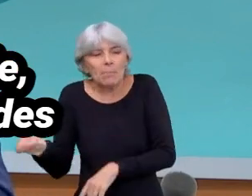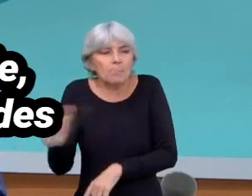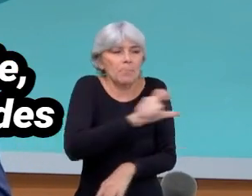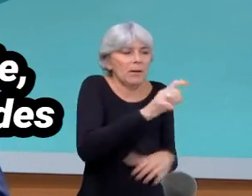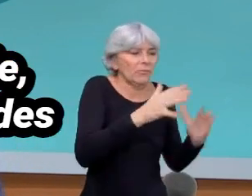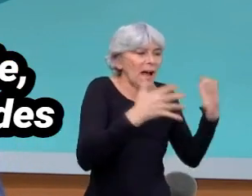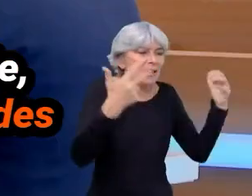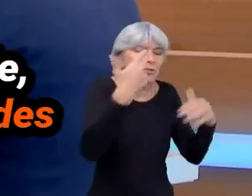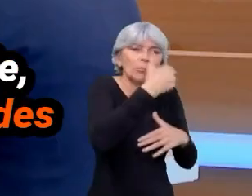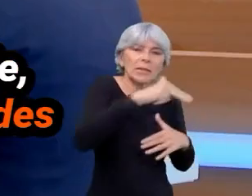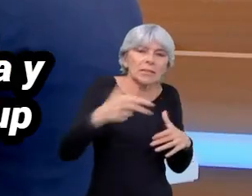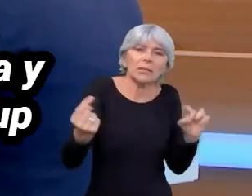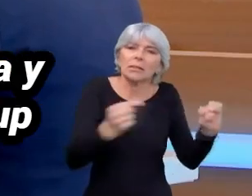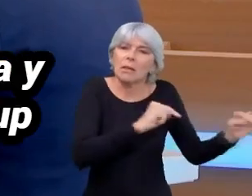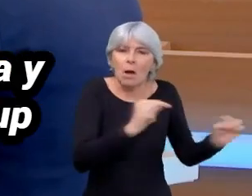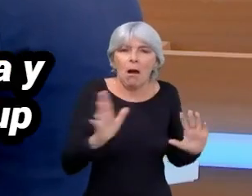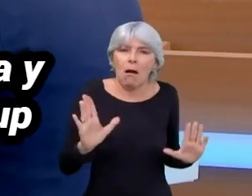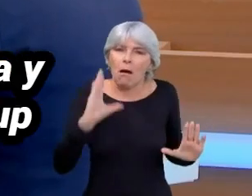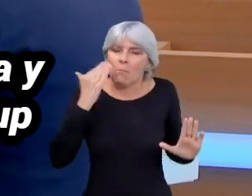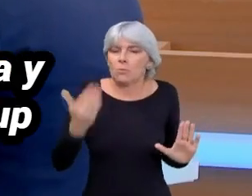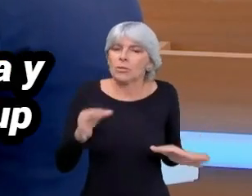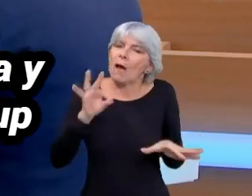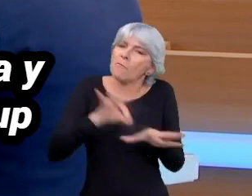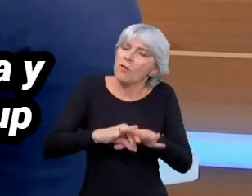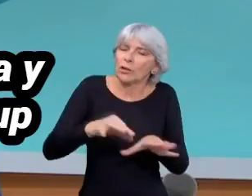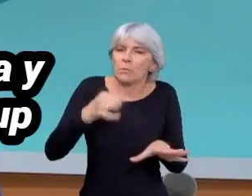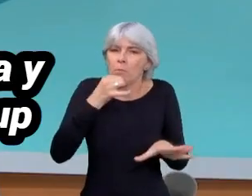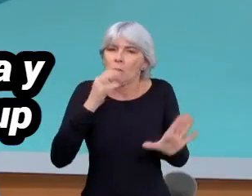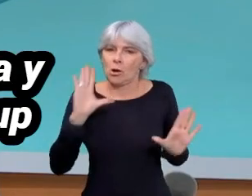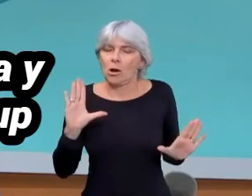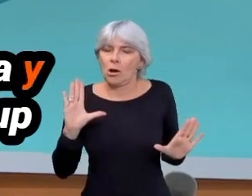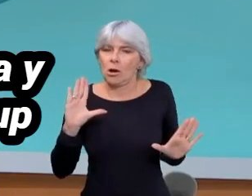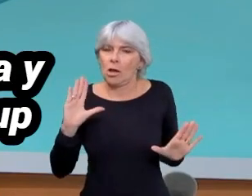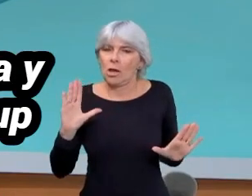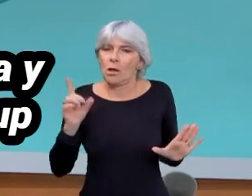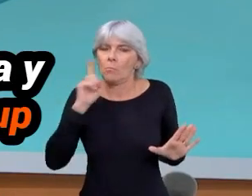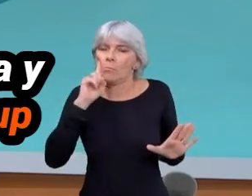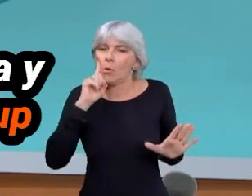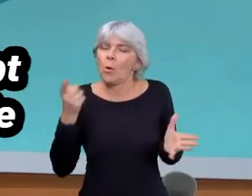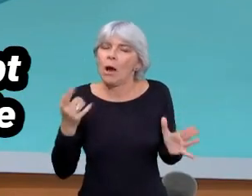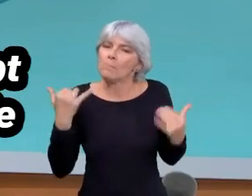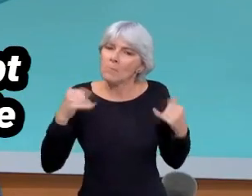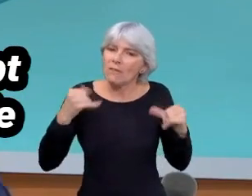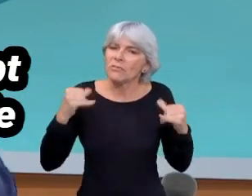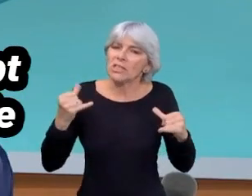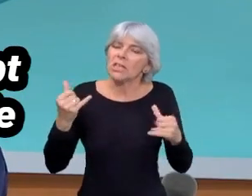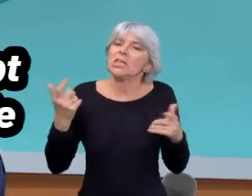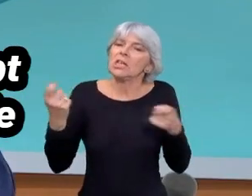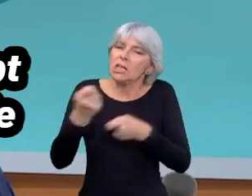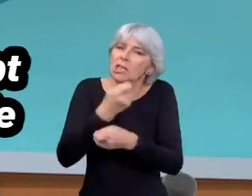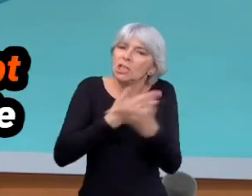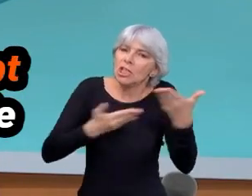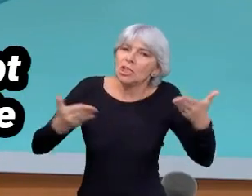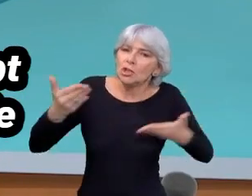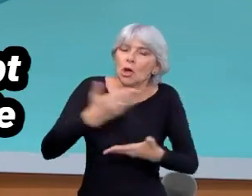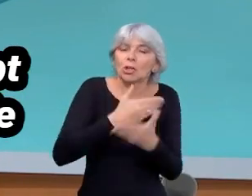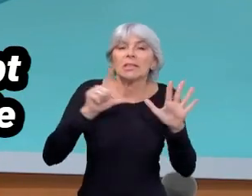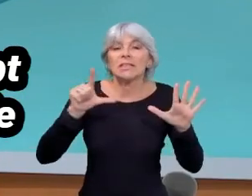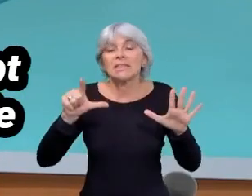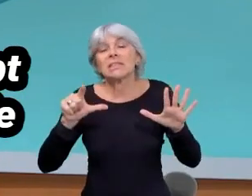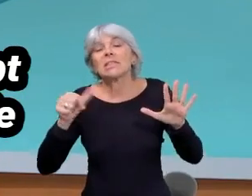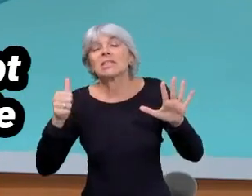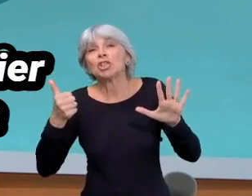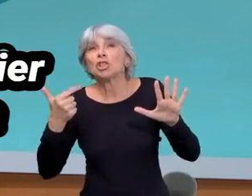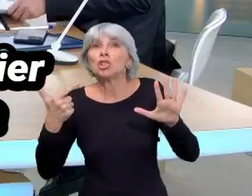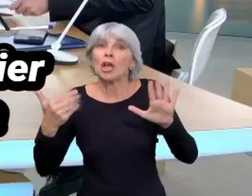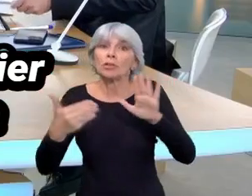se garder de donner des principes définitifs, parce qu'il va y avoir encore beaucoup de discussions. Sur les 6 à 7 000, je ne suis pas